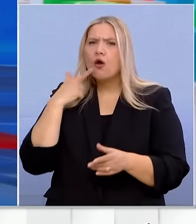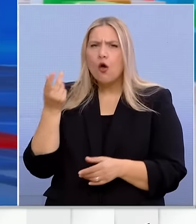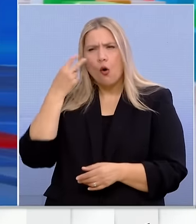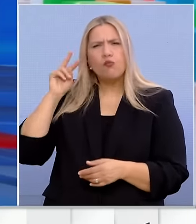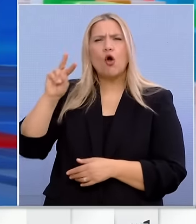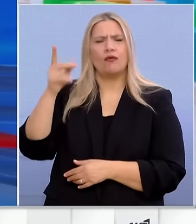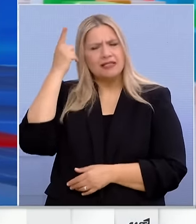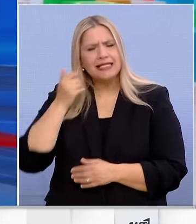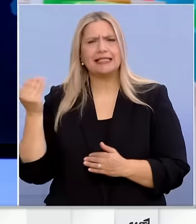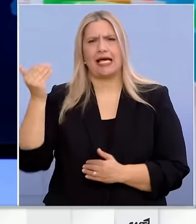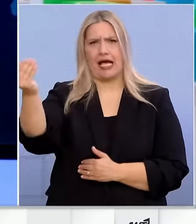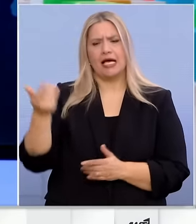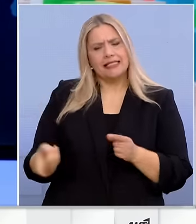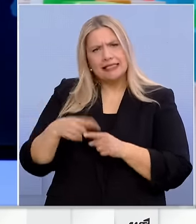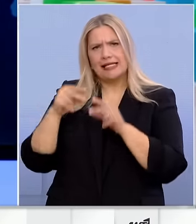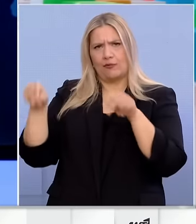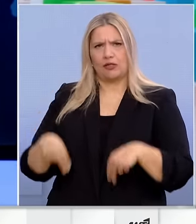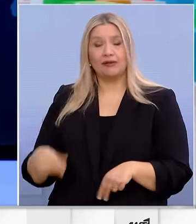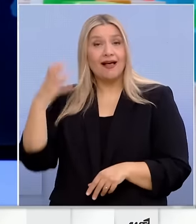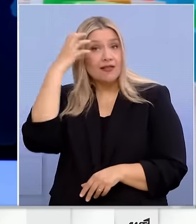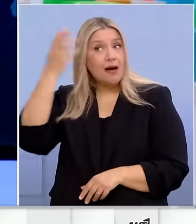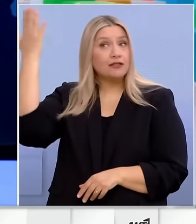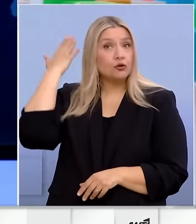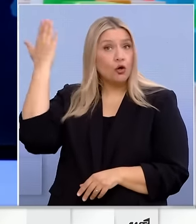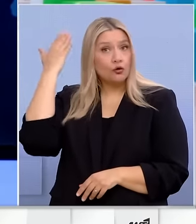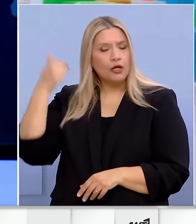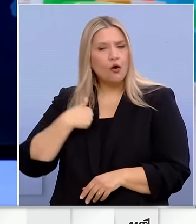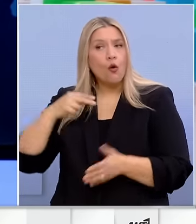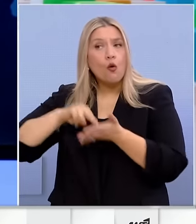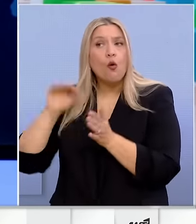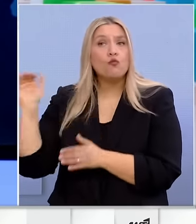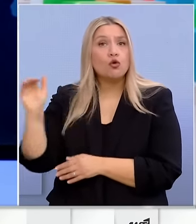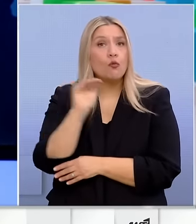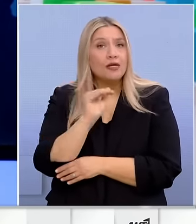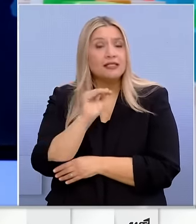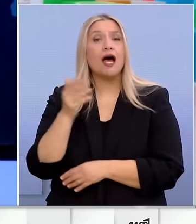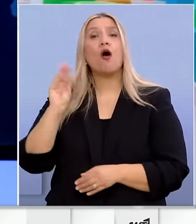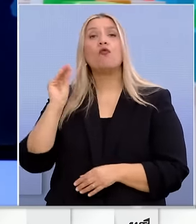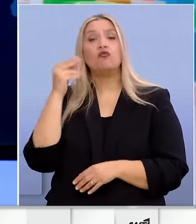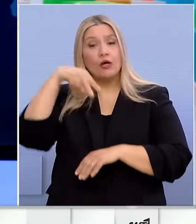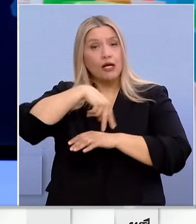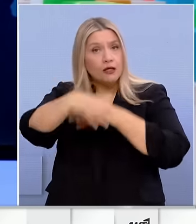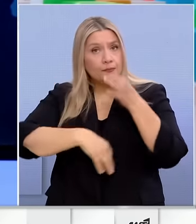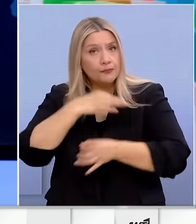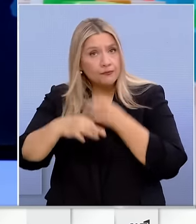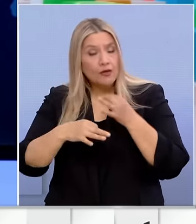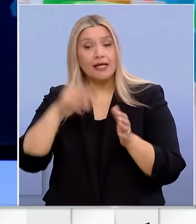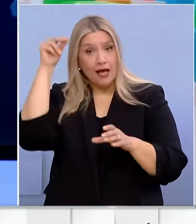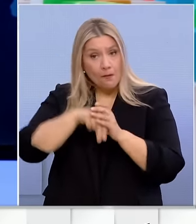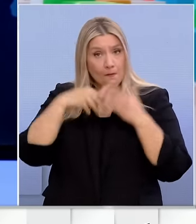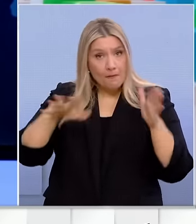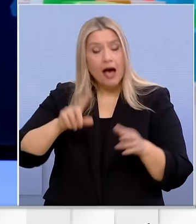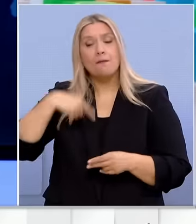προβλέψεις μας. Διότι όπως θα θυμόσαστε είχαμε πει και είχαμε προειδοποίηση και μέσα στη Βουλή και αμέσως μετά την ψήφιση της